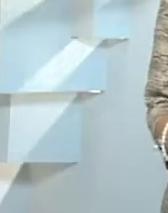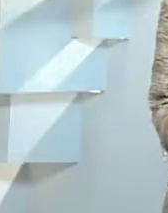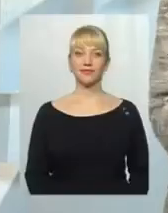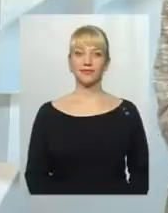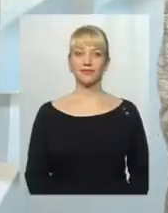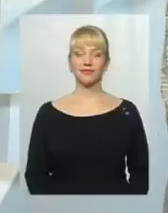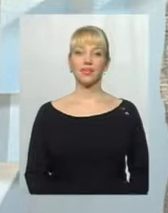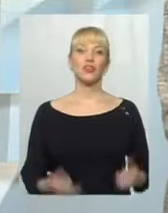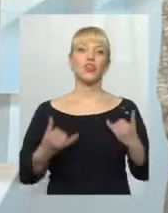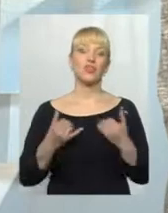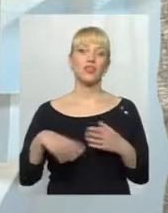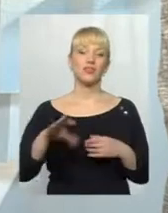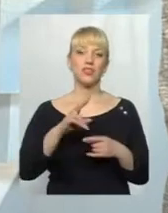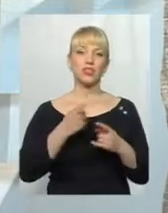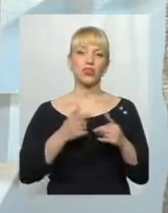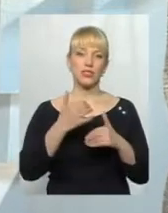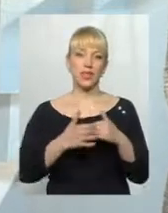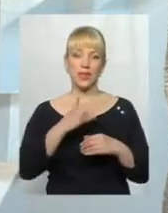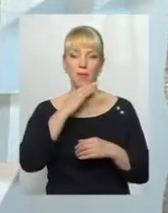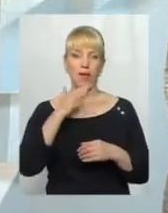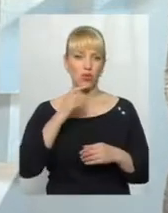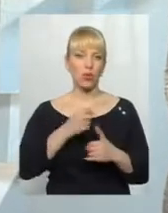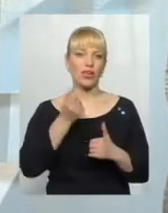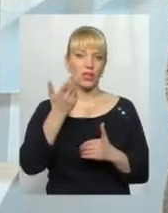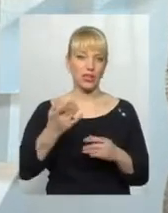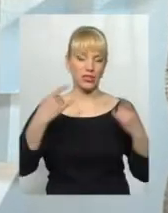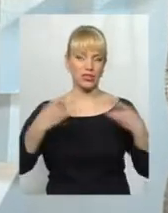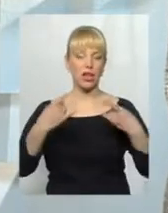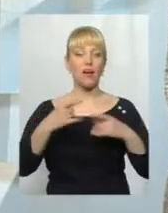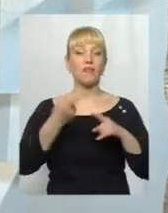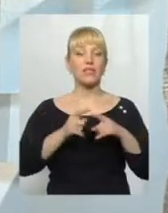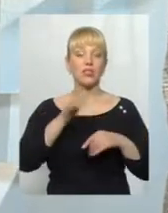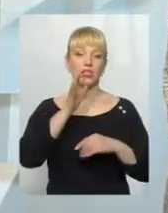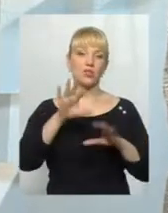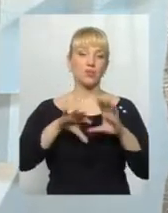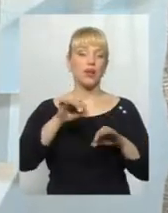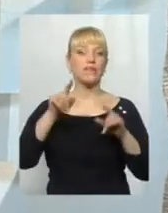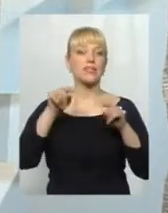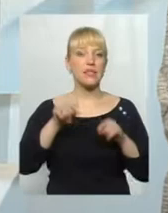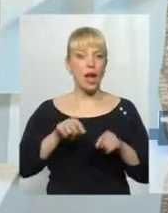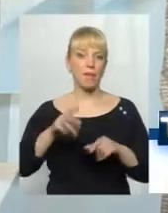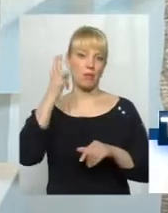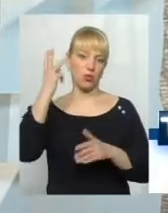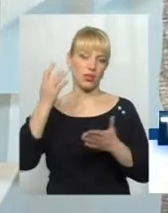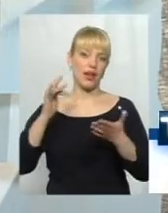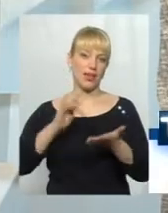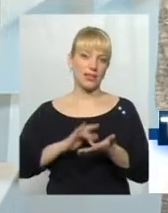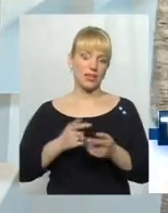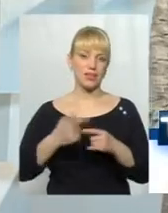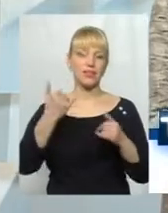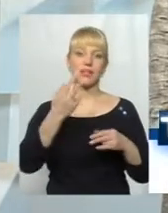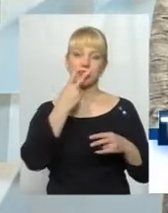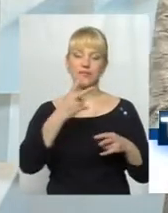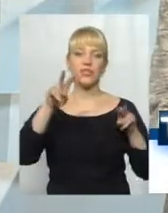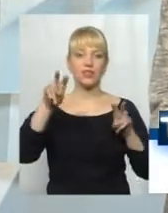Мої шанування усім, хто серед чималої кількості телеканалів у цій порі обрав саме Поділяцентр на часі в прямому ефірі тема. І